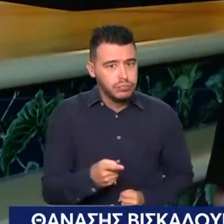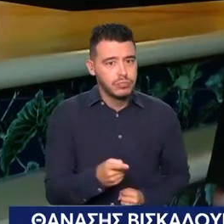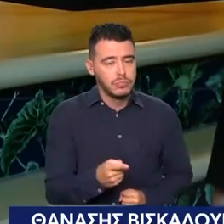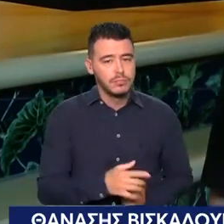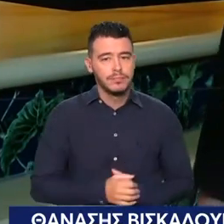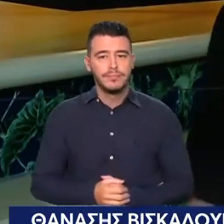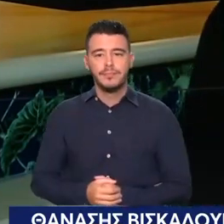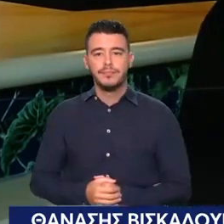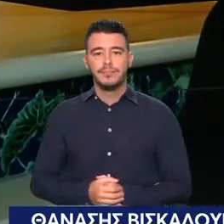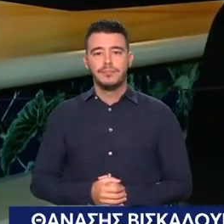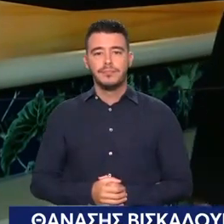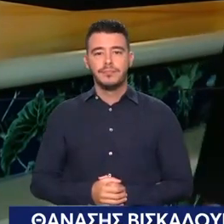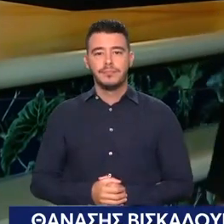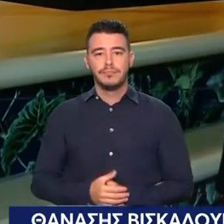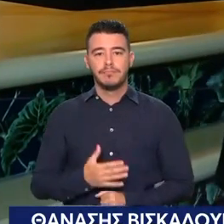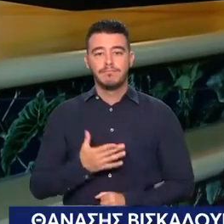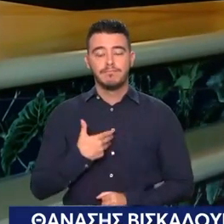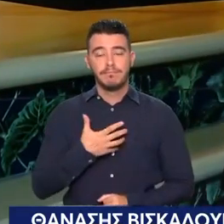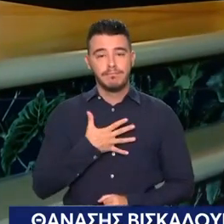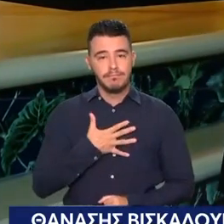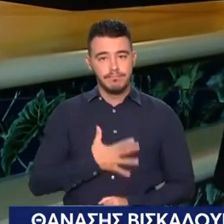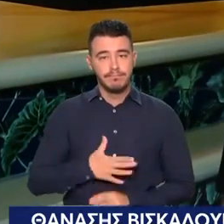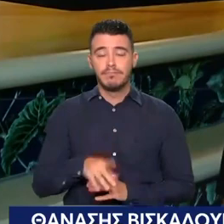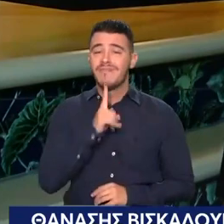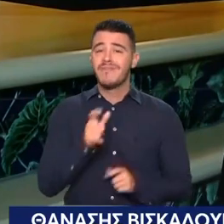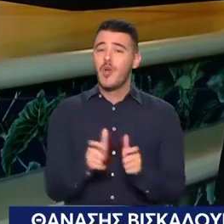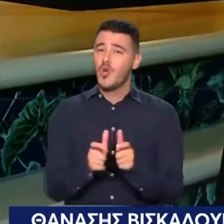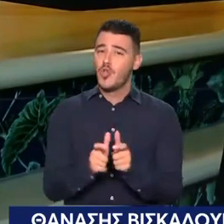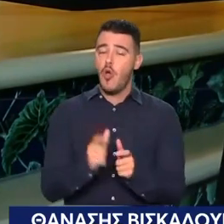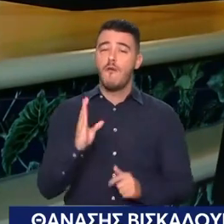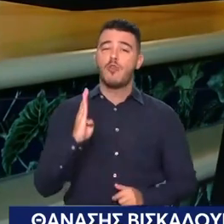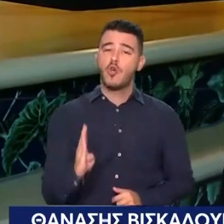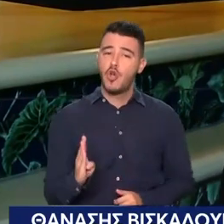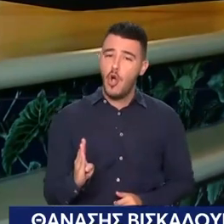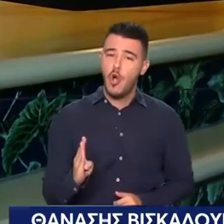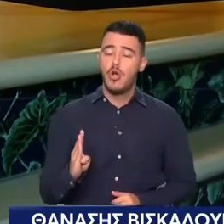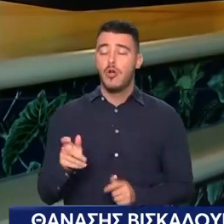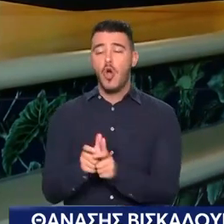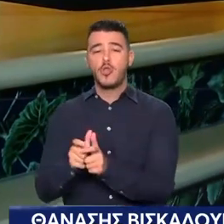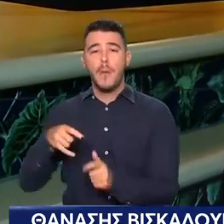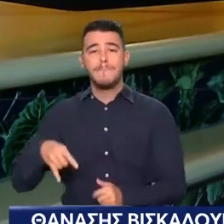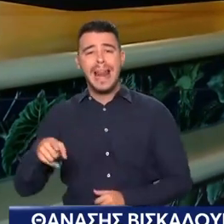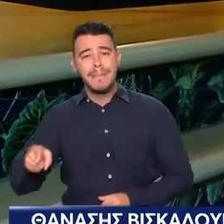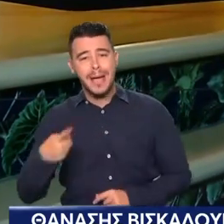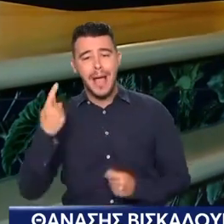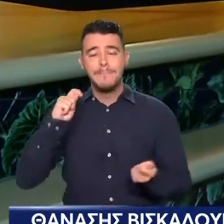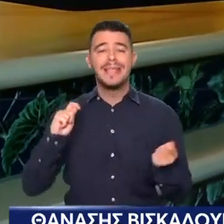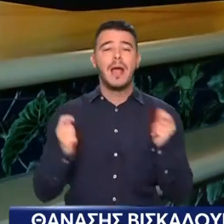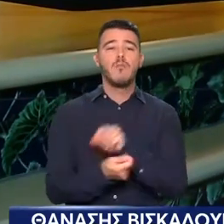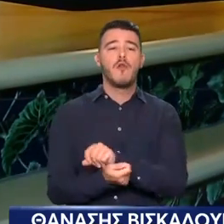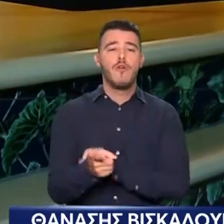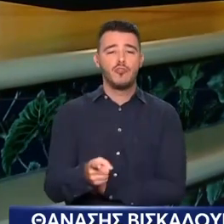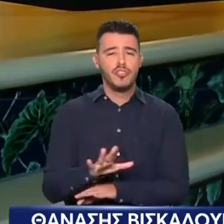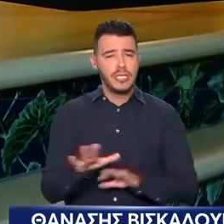πολύ Θέλω να είμαστε κοντά Εγώ αγαπώ πολύ το βλοχό και τη μεταμόρφωση Και τον Παλαμά είναι ένας τόπος που με ξέρουν όλοι εκεί Είμαι